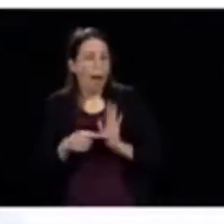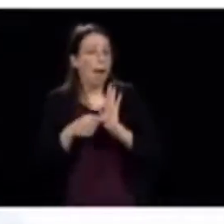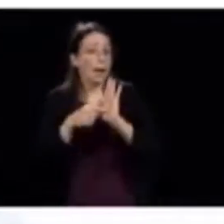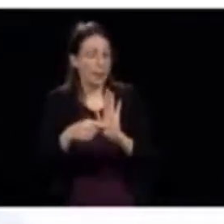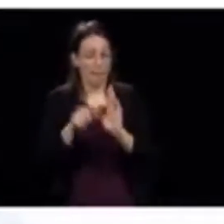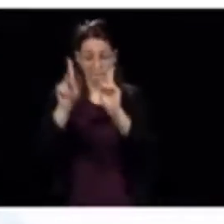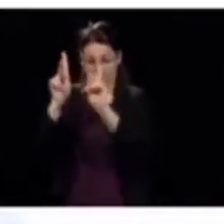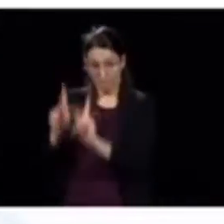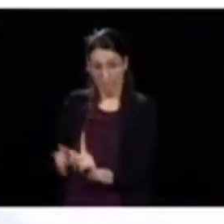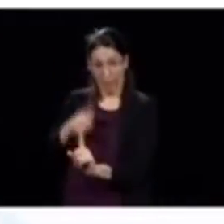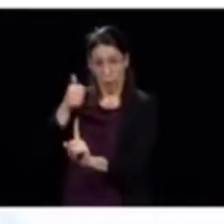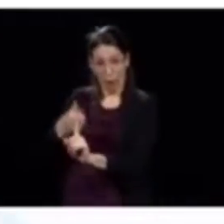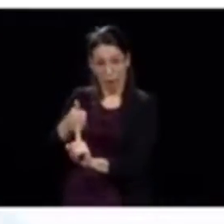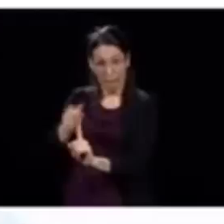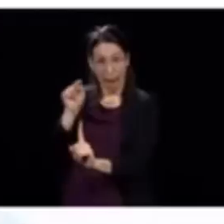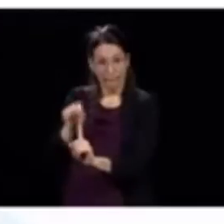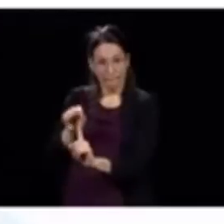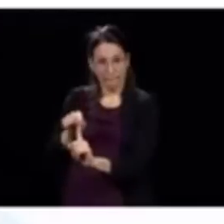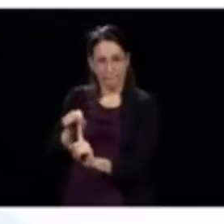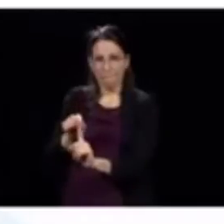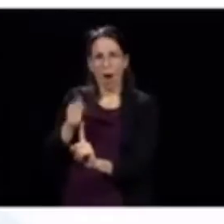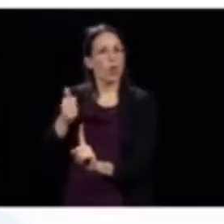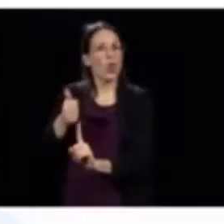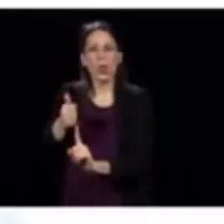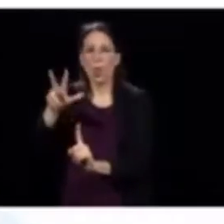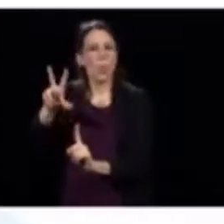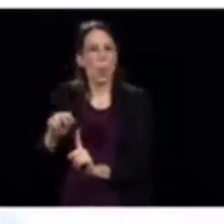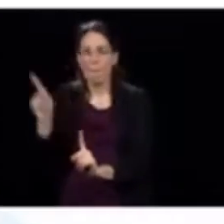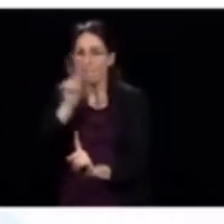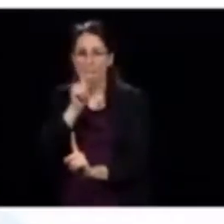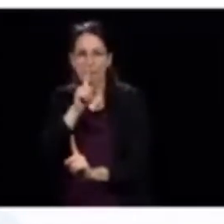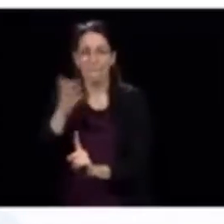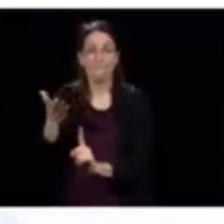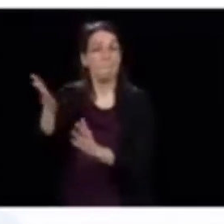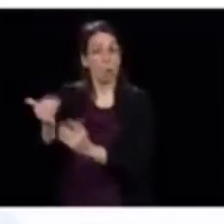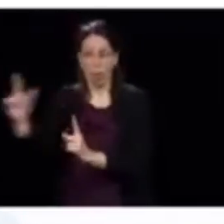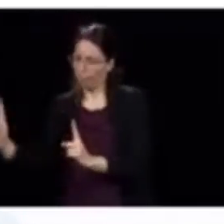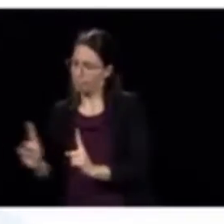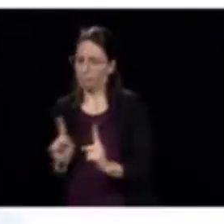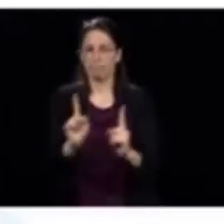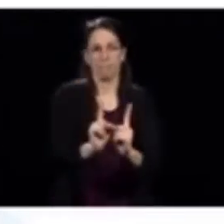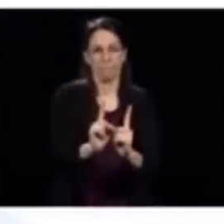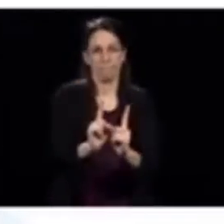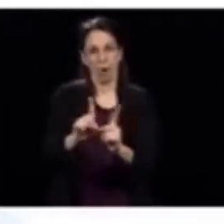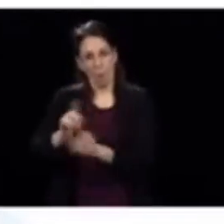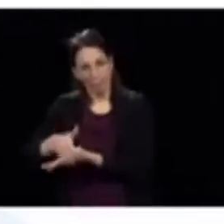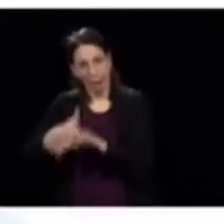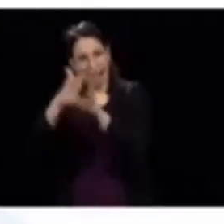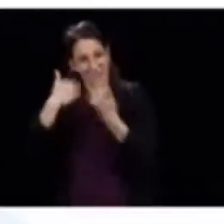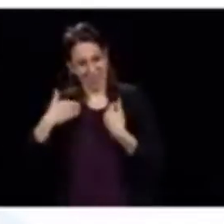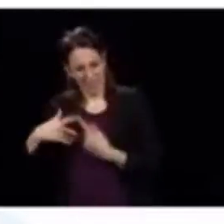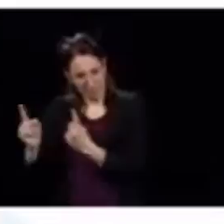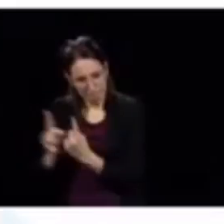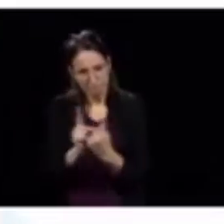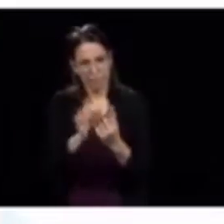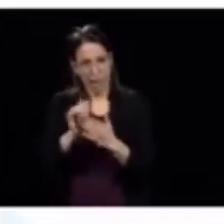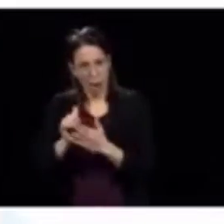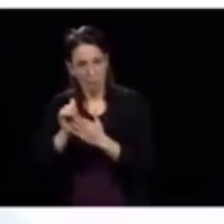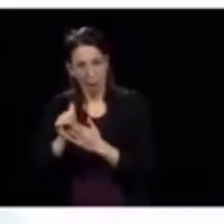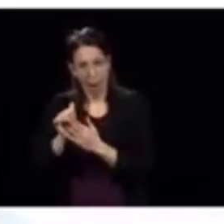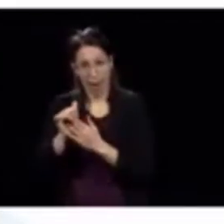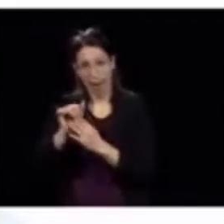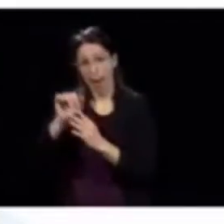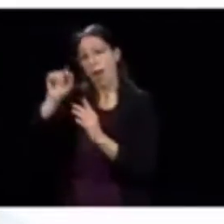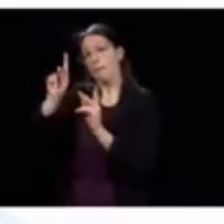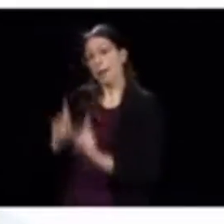accompagnateur d'une personne qui n'est pas autonome, qui a besoin d'un accompagnement physique, que